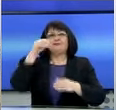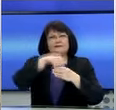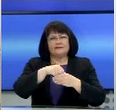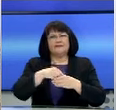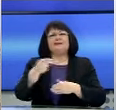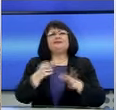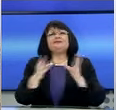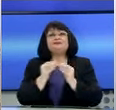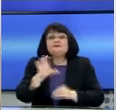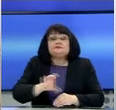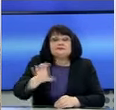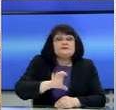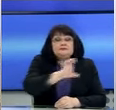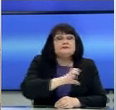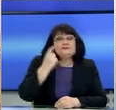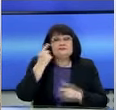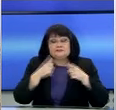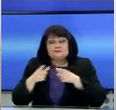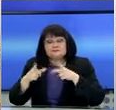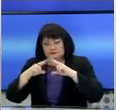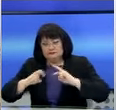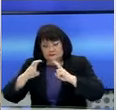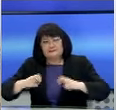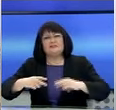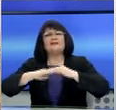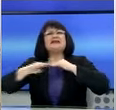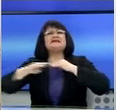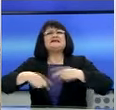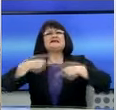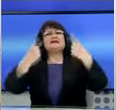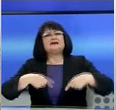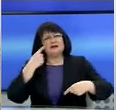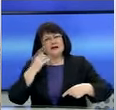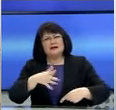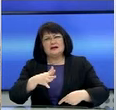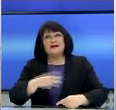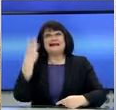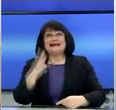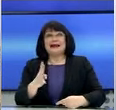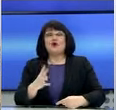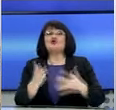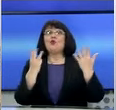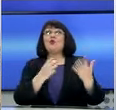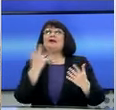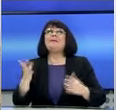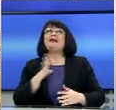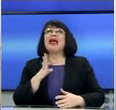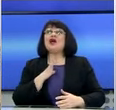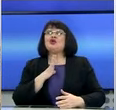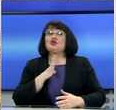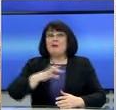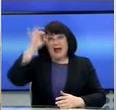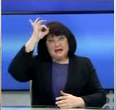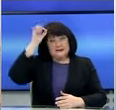τη διαδικασία της ηχνηλάτησης και τον ελέγχος στις πύλες εισόδου της χώρας, συνολικά 485 στελέχη της